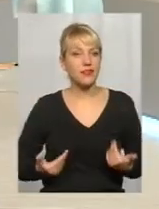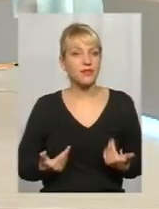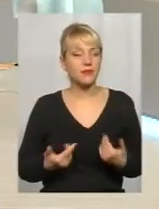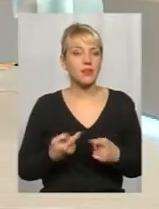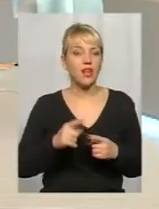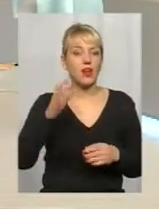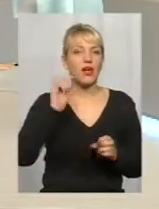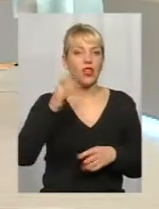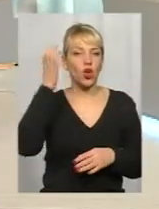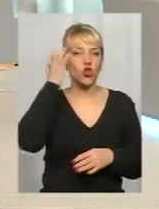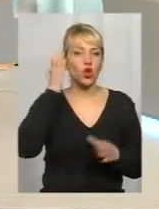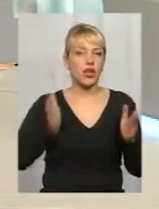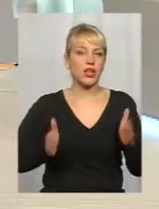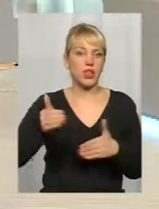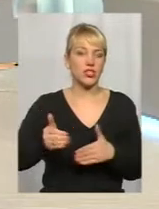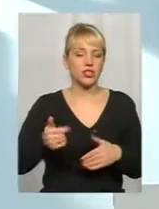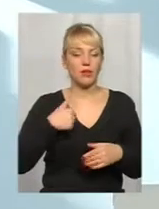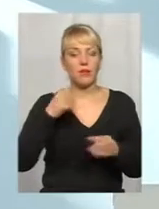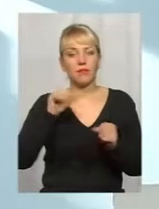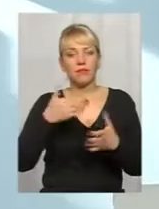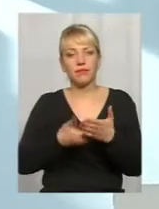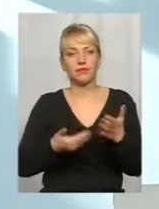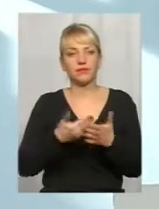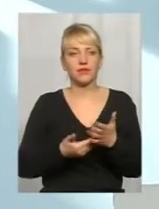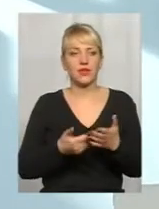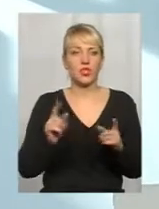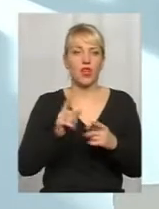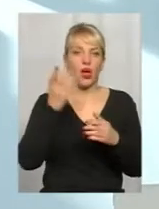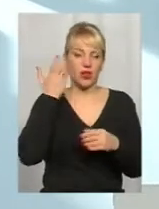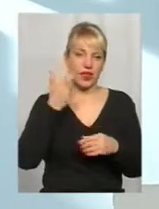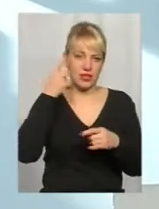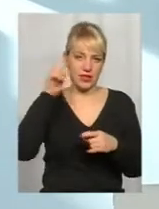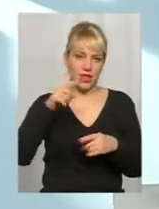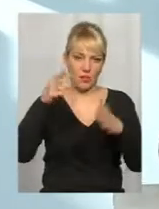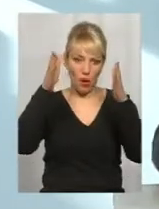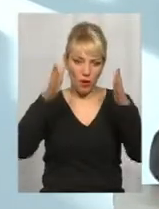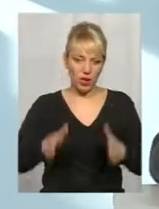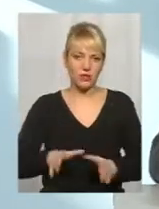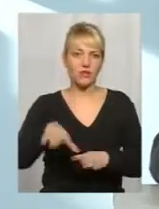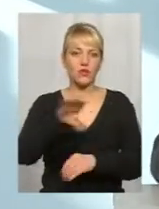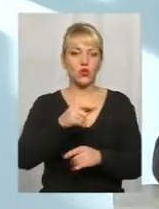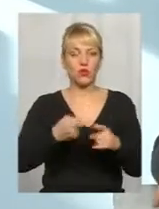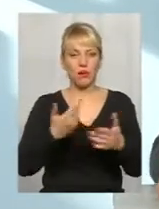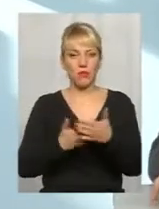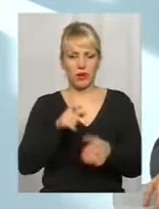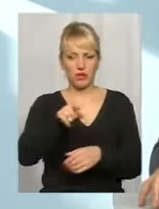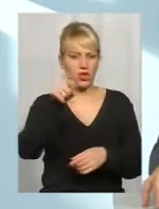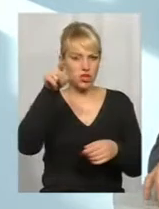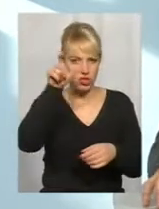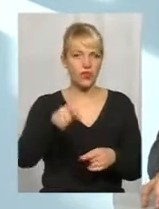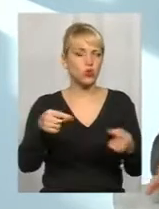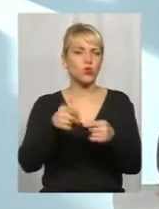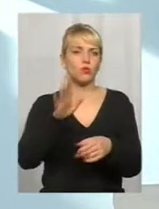черный ящик, мы можем только предполагать с какой-то долей вероятности, когда мы знаем об этом организме все, что вот у этого человека точно будет